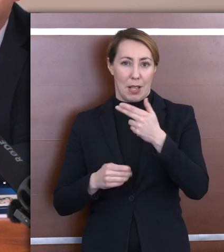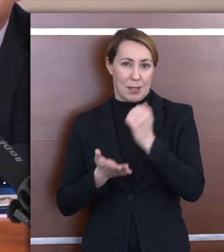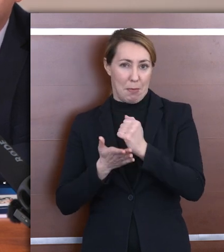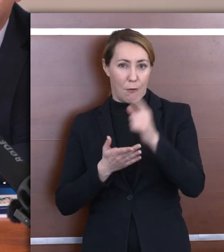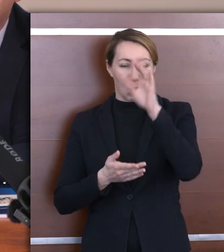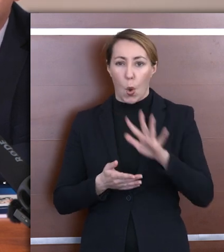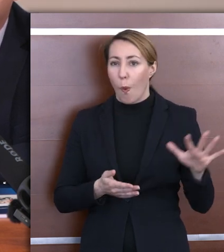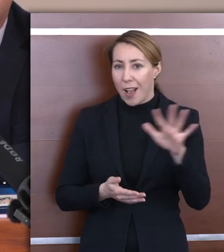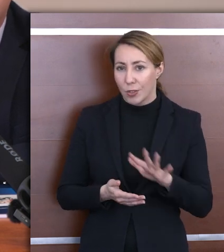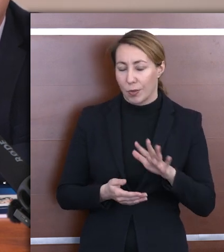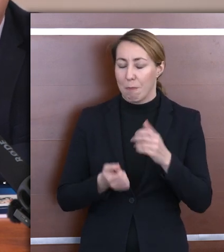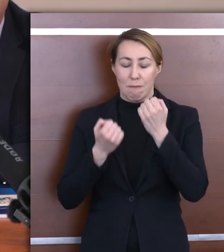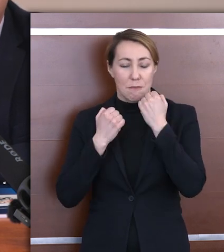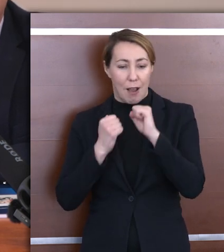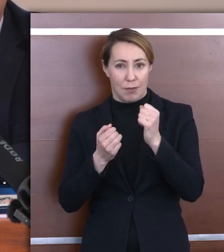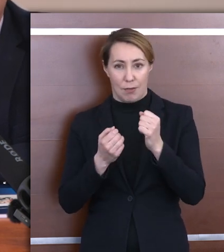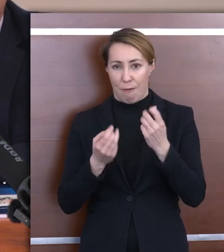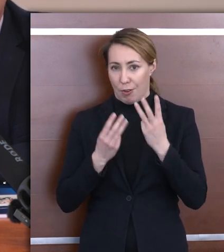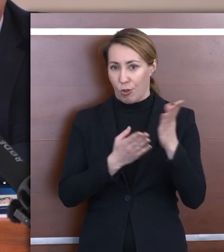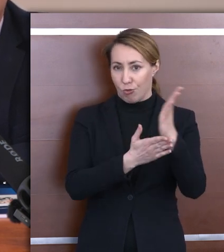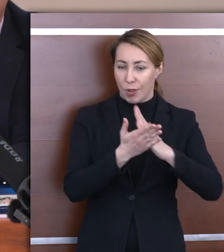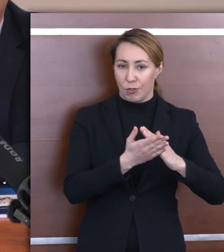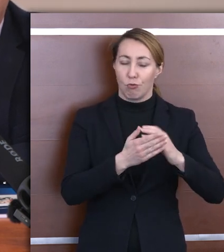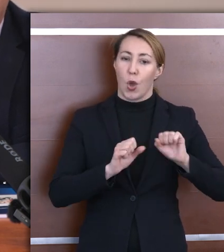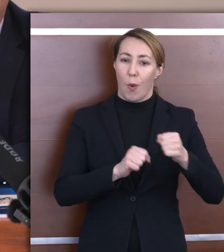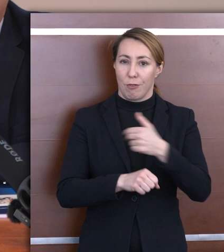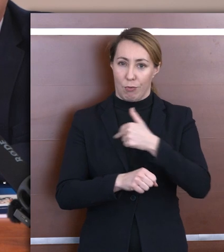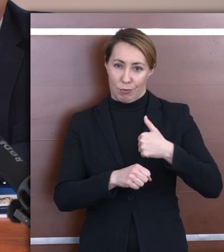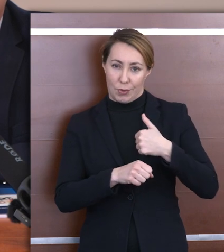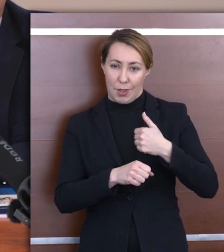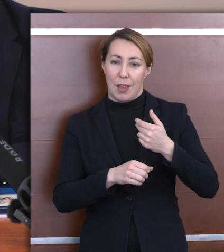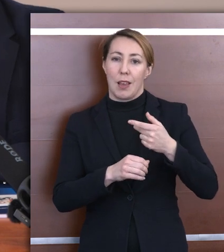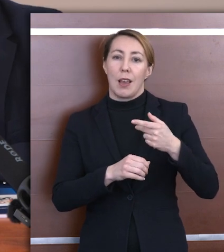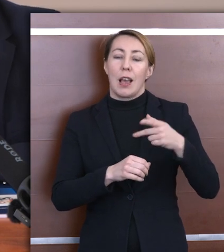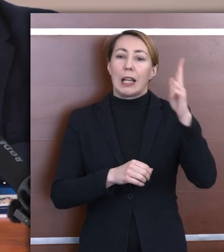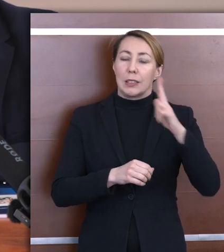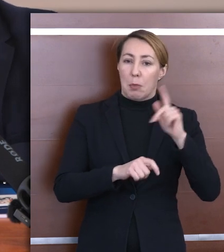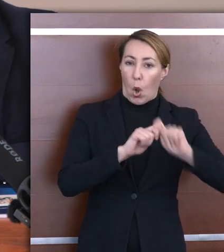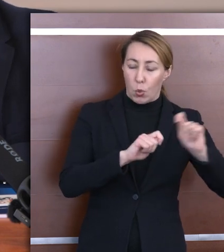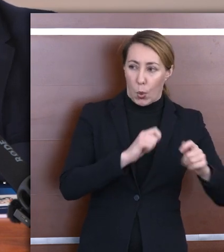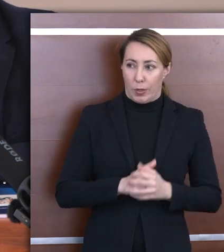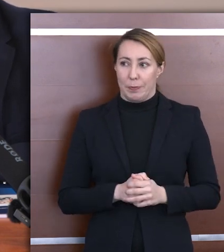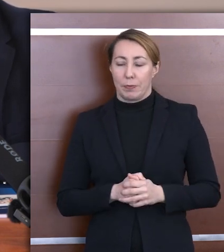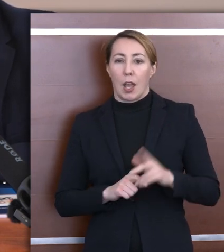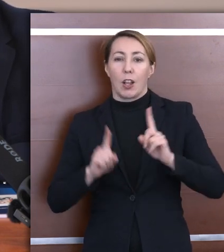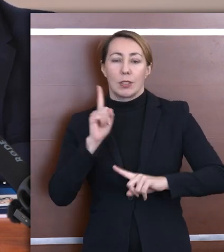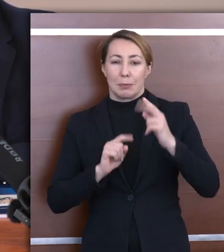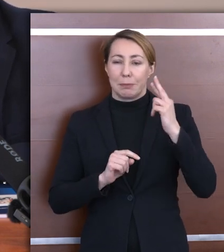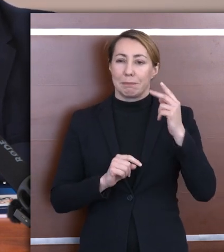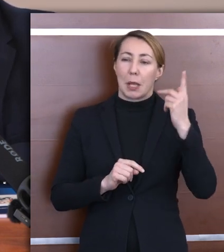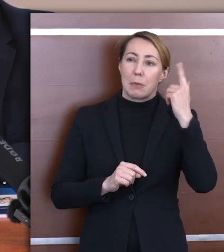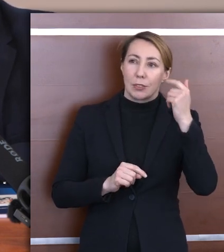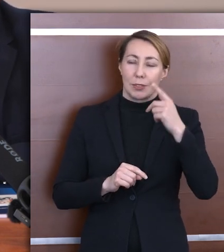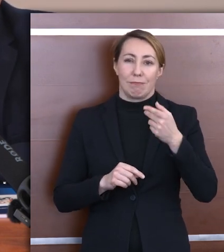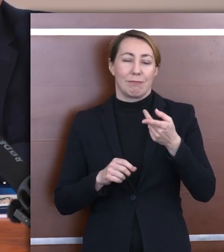To jest bardzo istotna dziedzina funkcjonowania Najwyższej Izby Kontroli. Odnoszę wrażenie, że nieraz słabo rozpoznawane, bo wszystkich